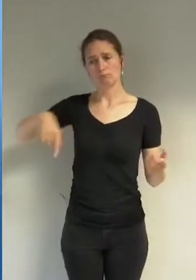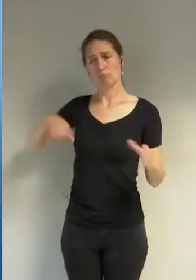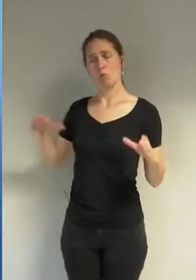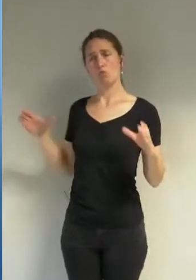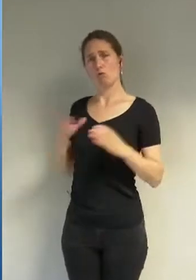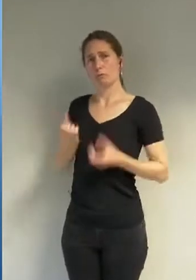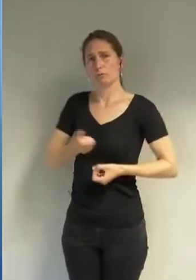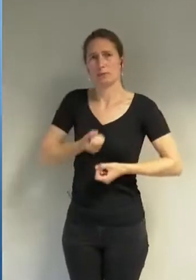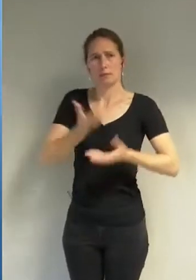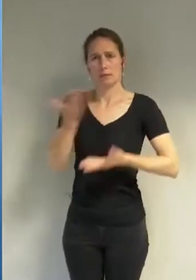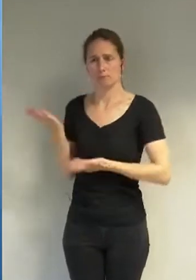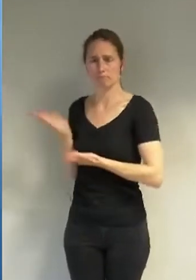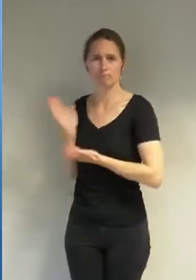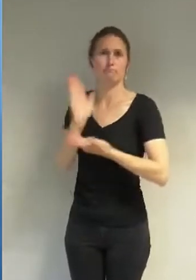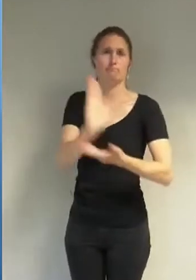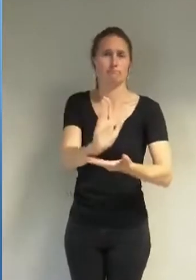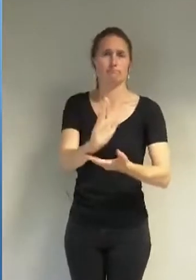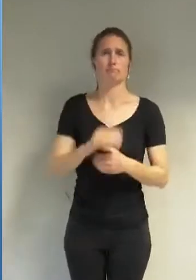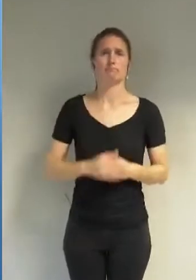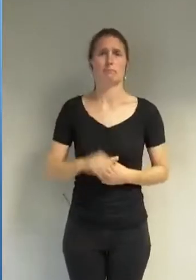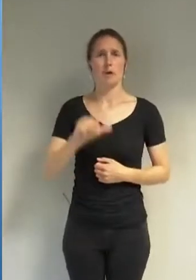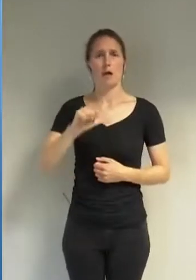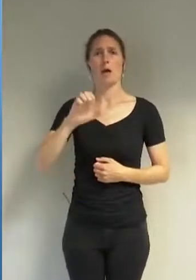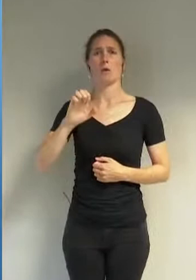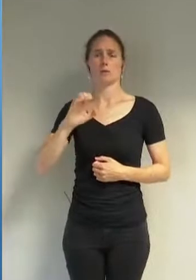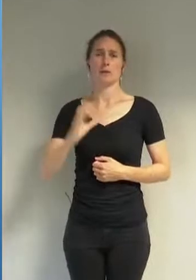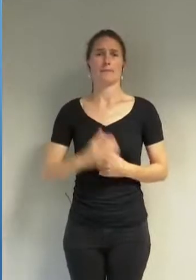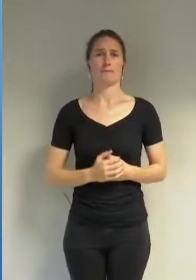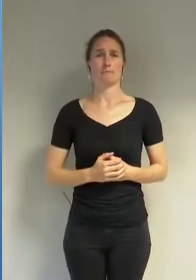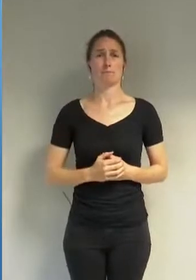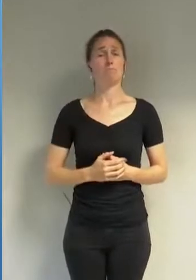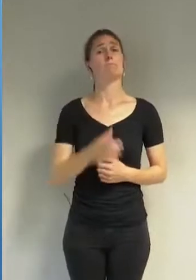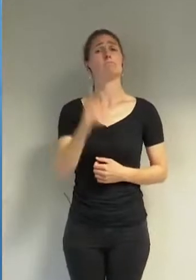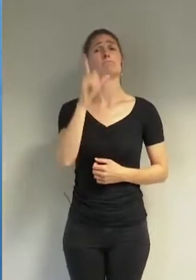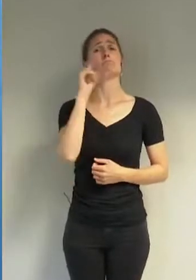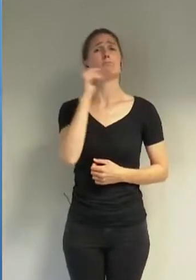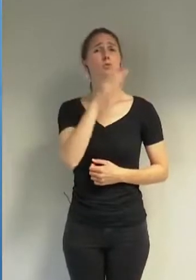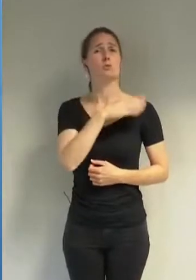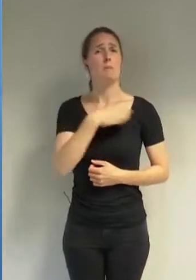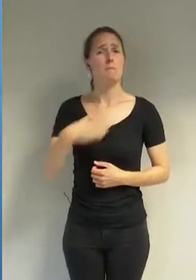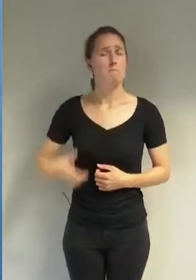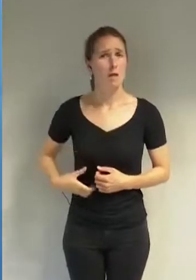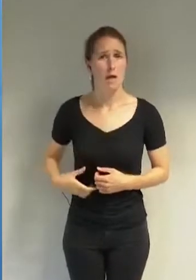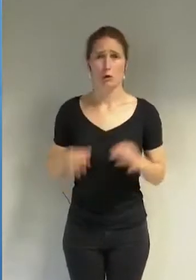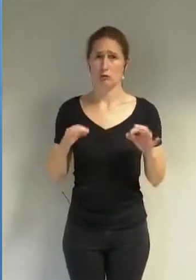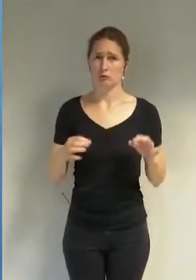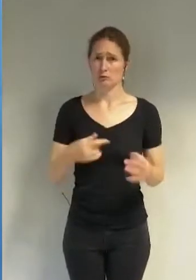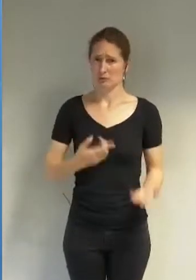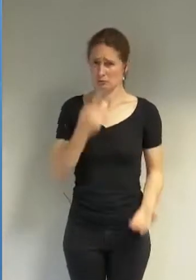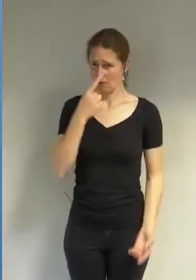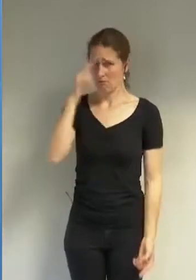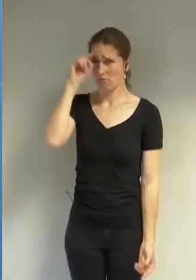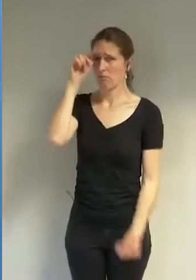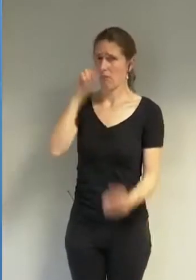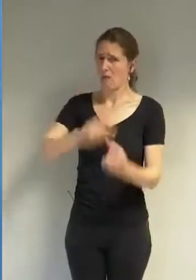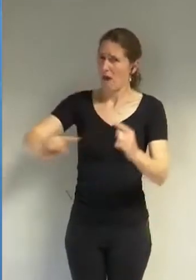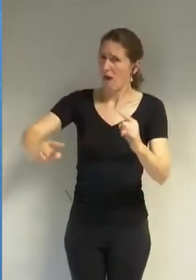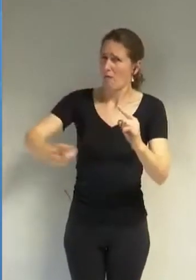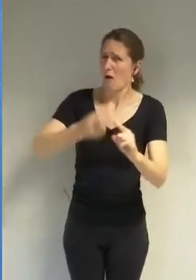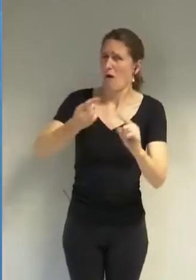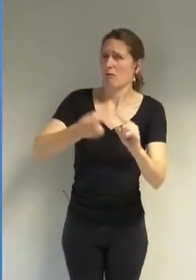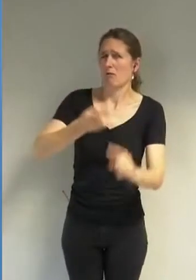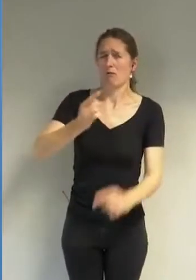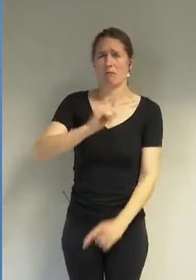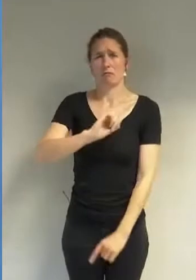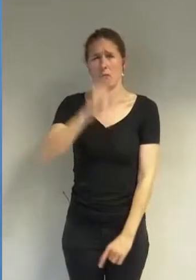groupe AEC. Monsieur le maire, ce sujet n'est effectivement pas essentiel pour les Français de confession